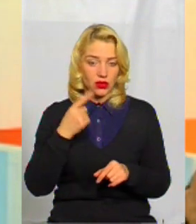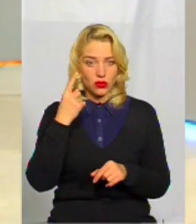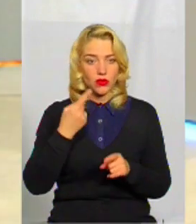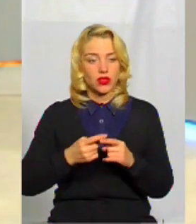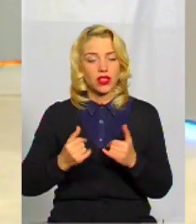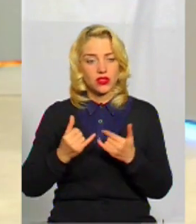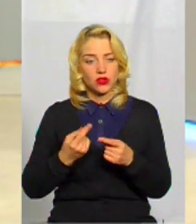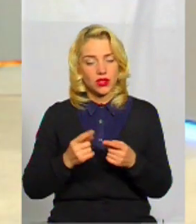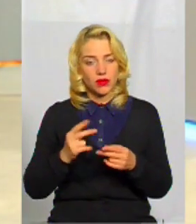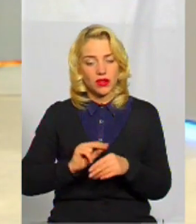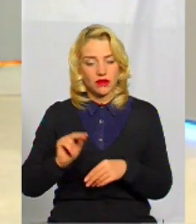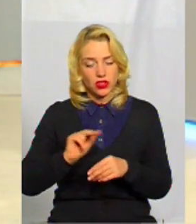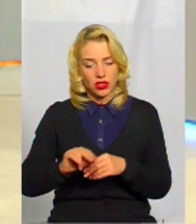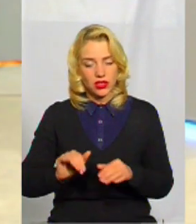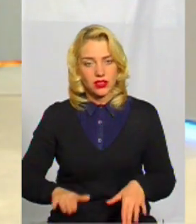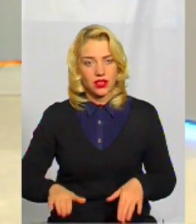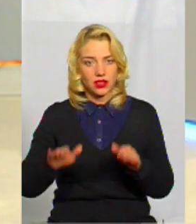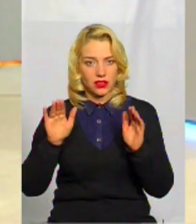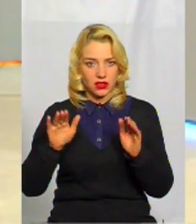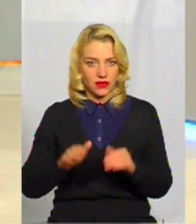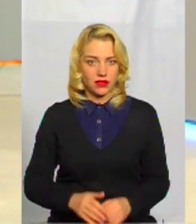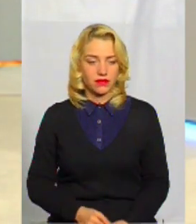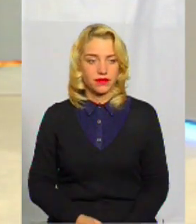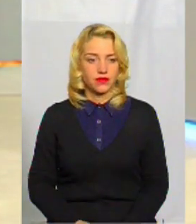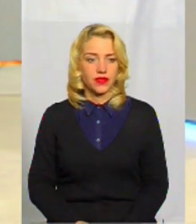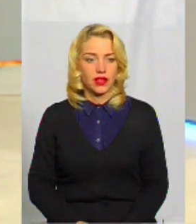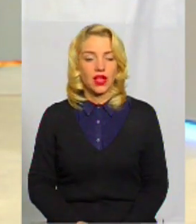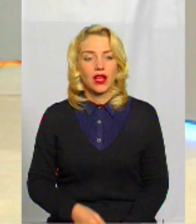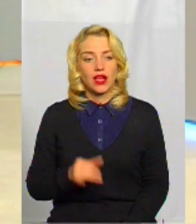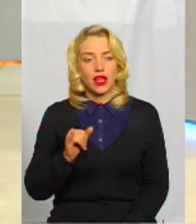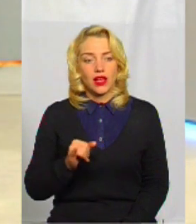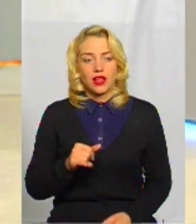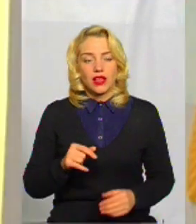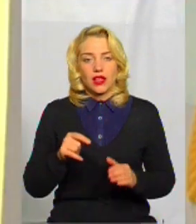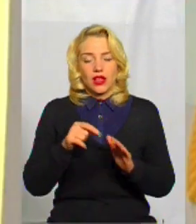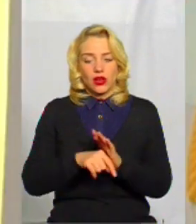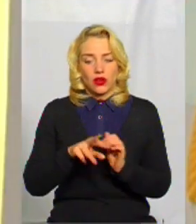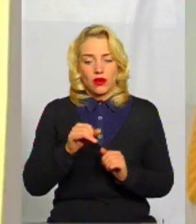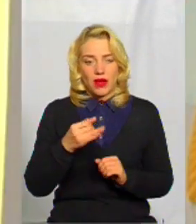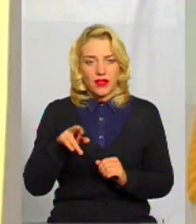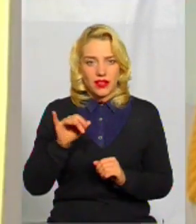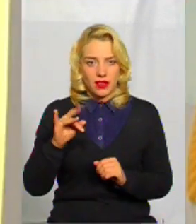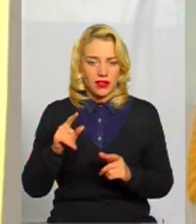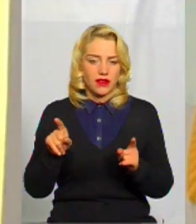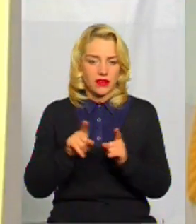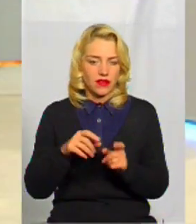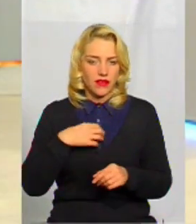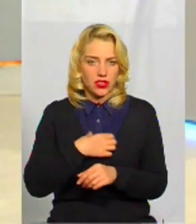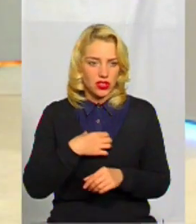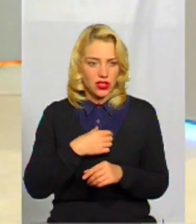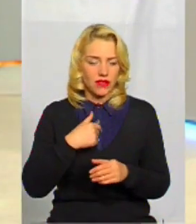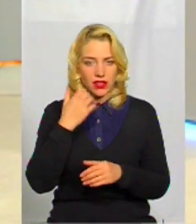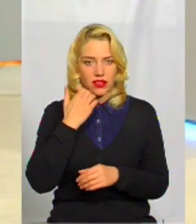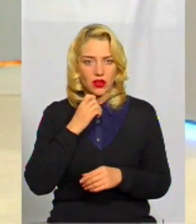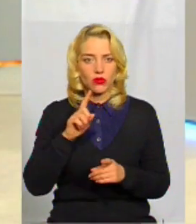цьому потрібно навчати самого дитинства. На це вслід зважати. І, до речі, роль медіа в цьому дуже важлива так само. Ми